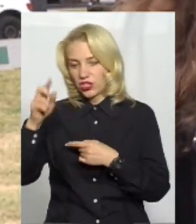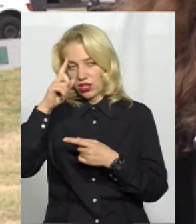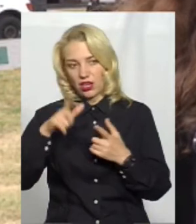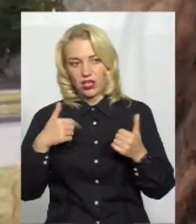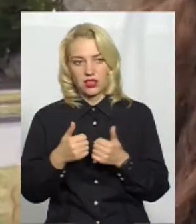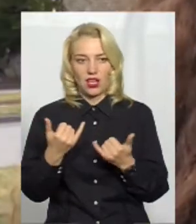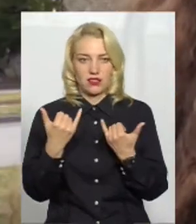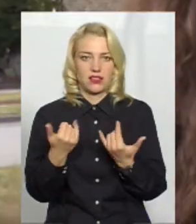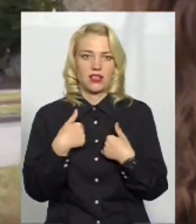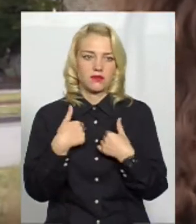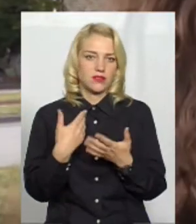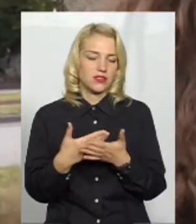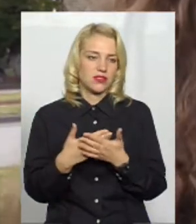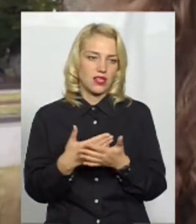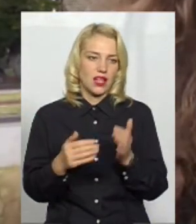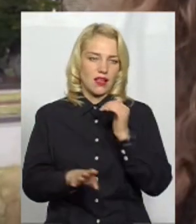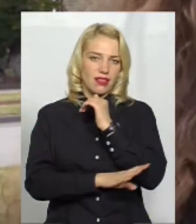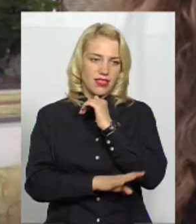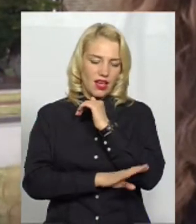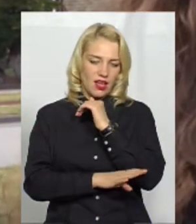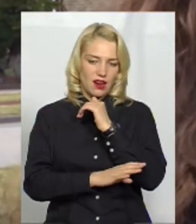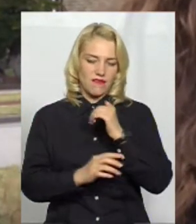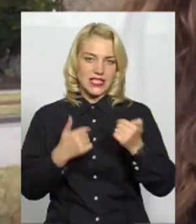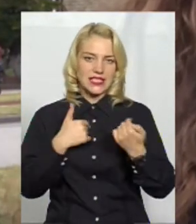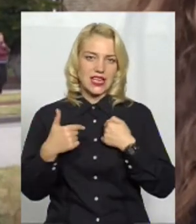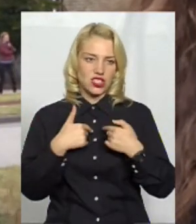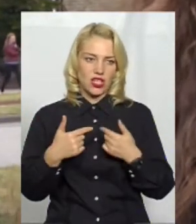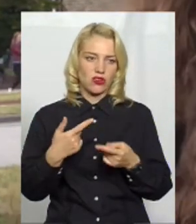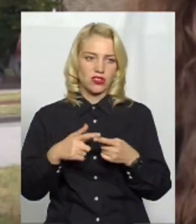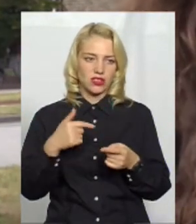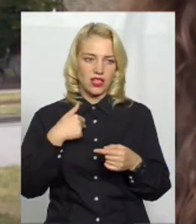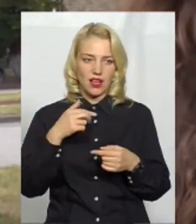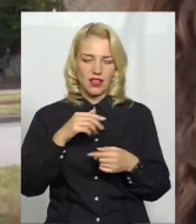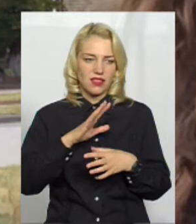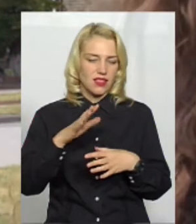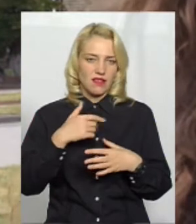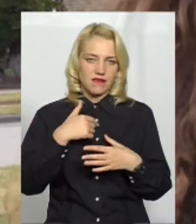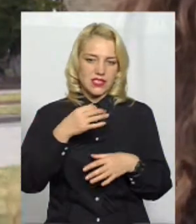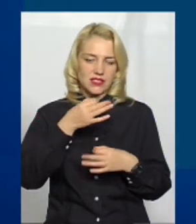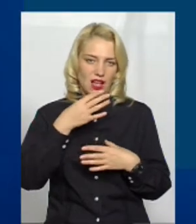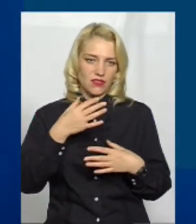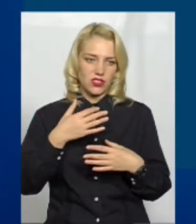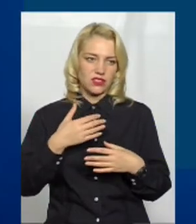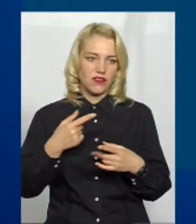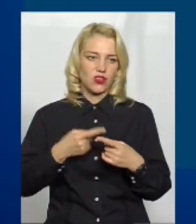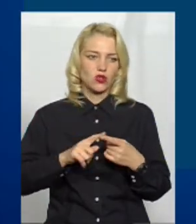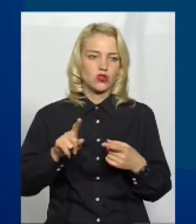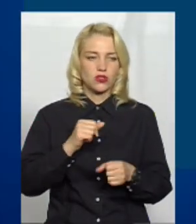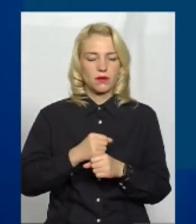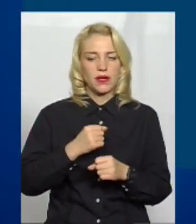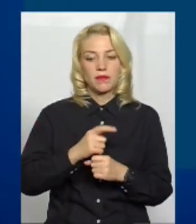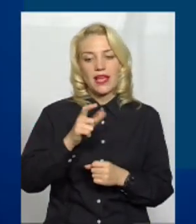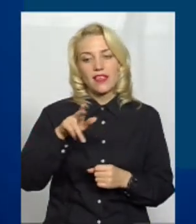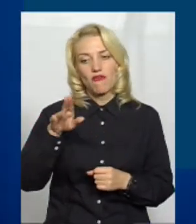мені здається, що дерева страждають, мучаться, і я не сильно в захваті від цього, що зробили. Європейські,